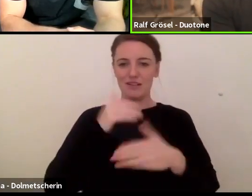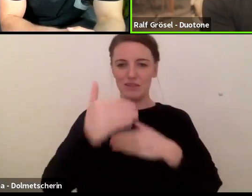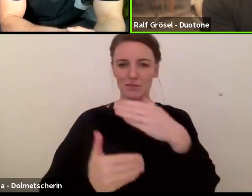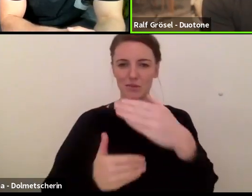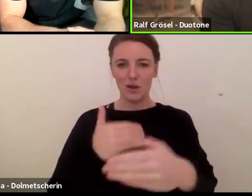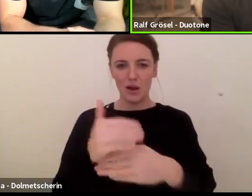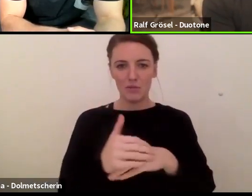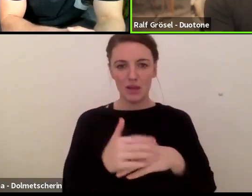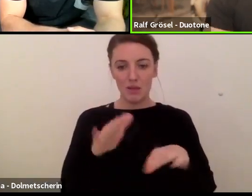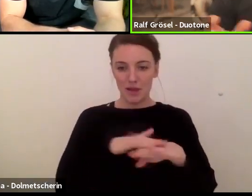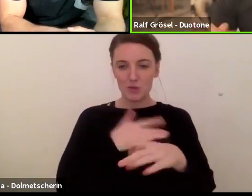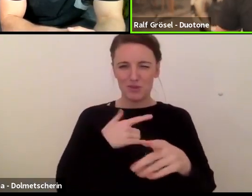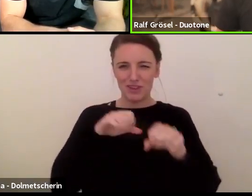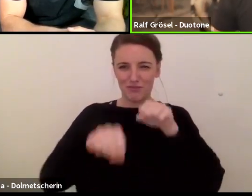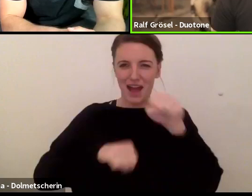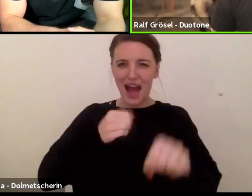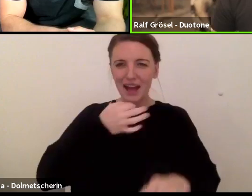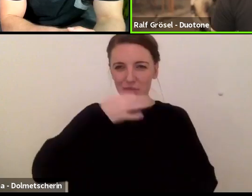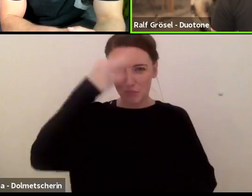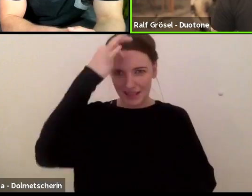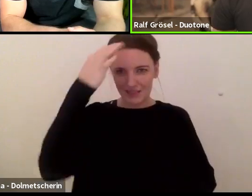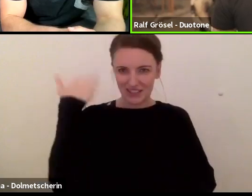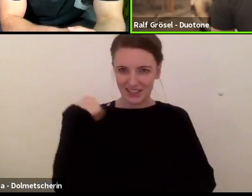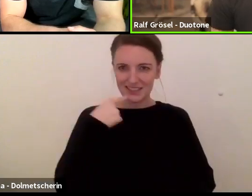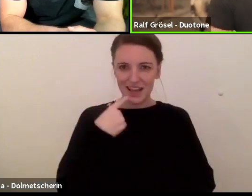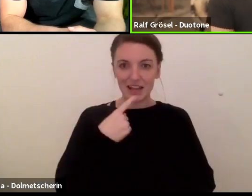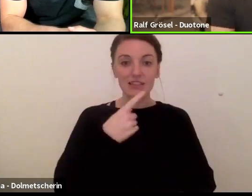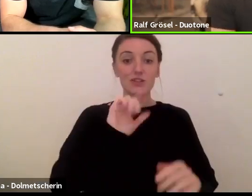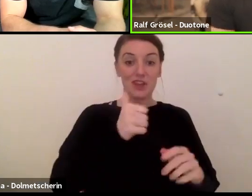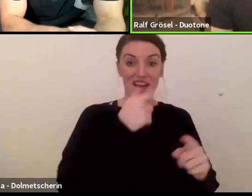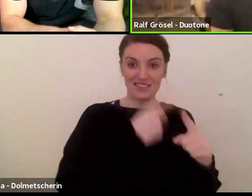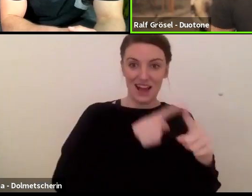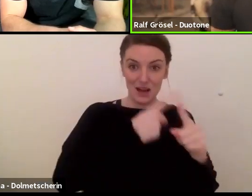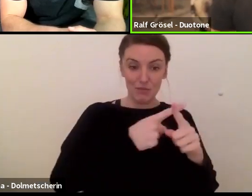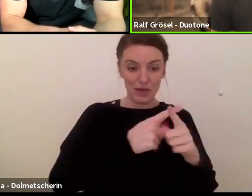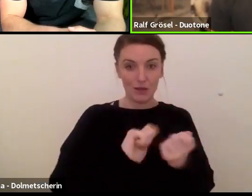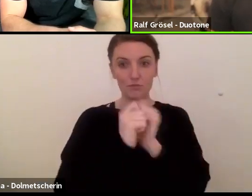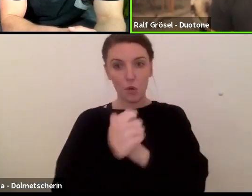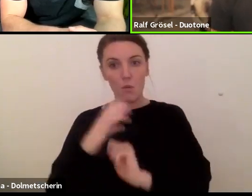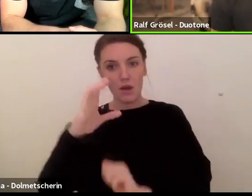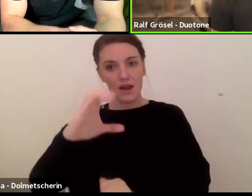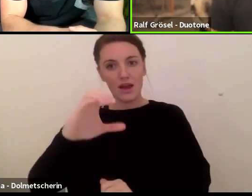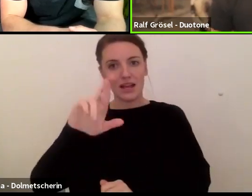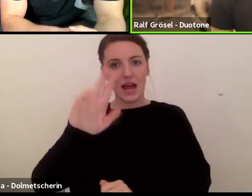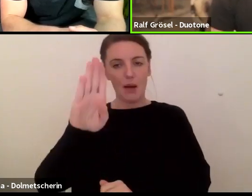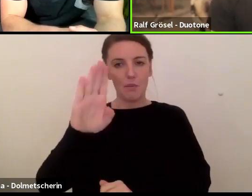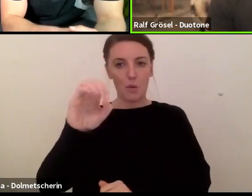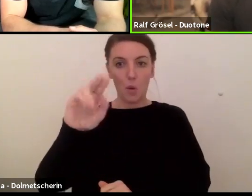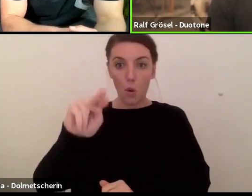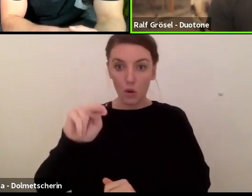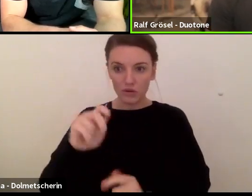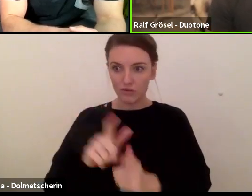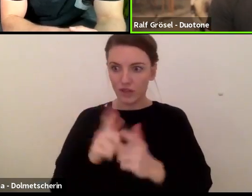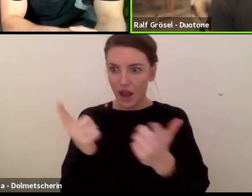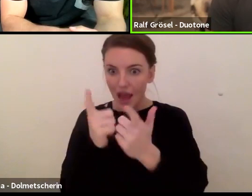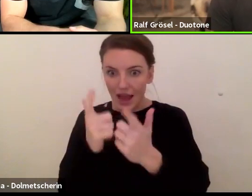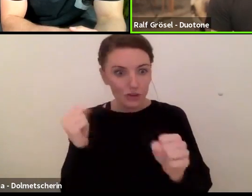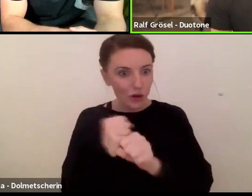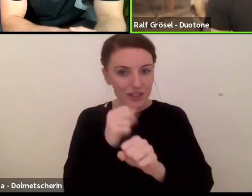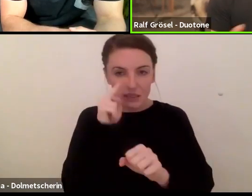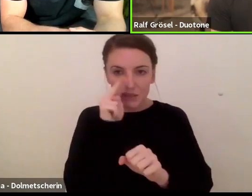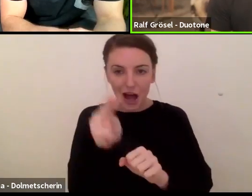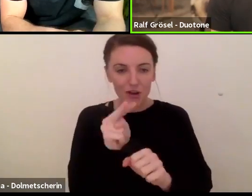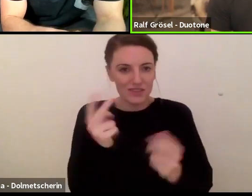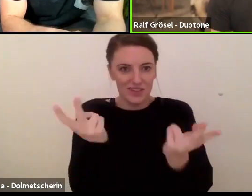Aluminiumrad hin zu dem Carbonrad, gibt es ganz viele Subkomponenten, die wieder neu entwickelt werden.